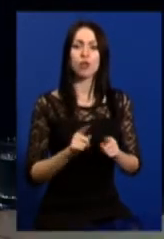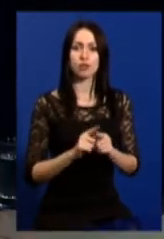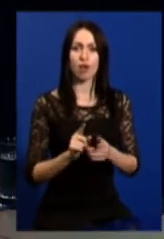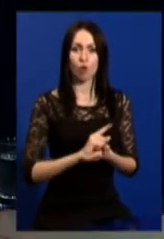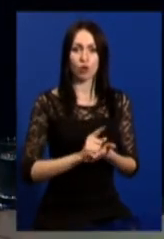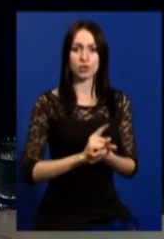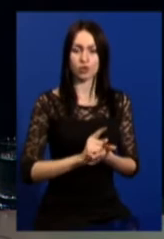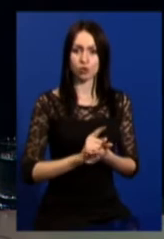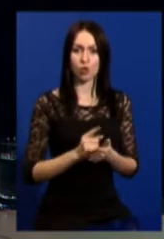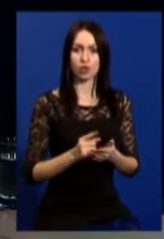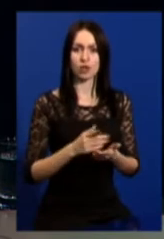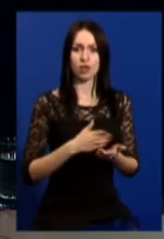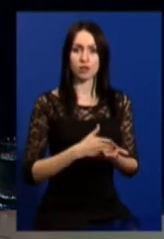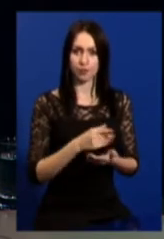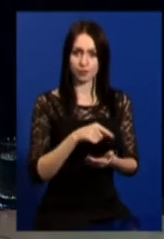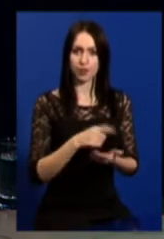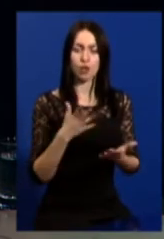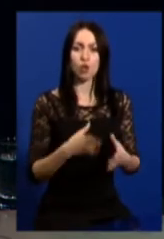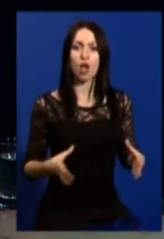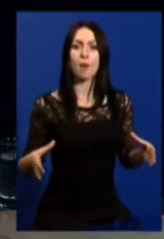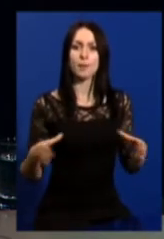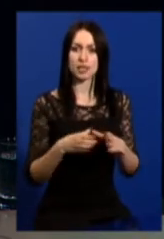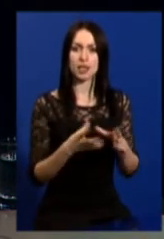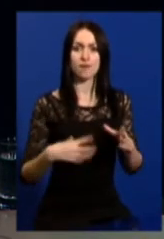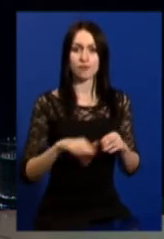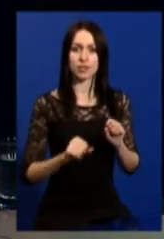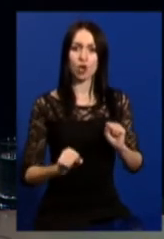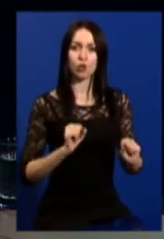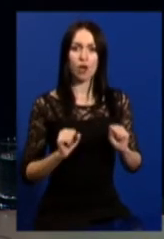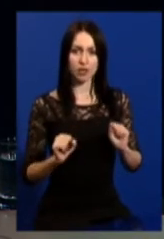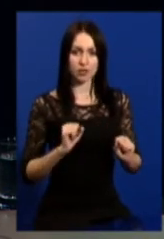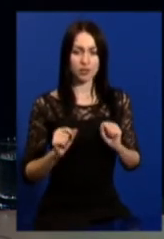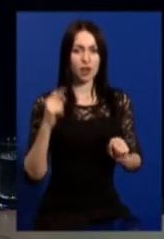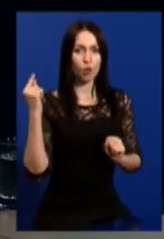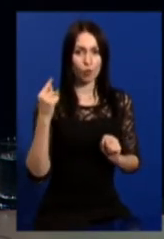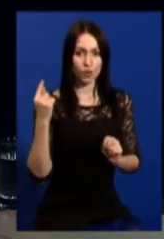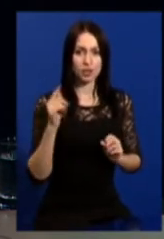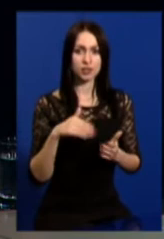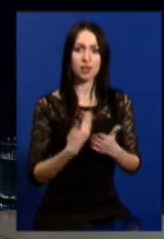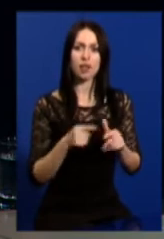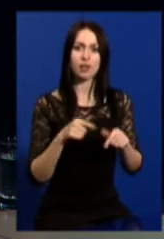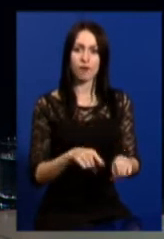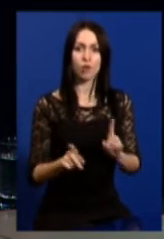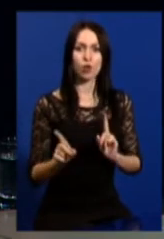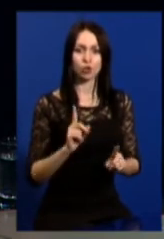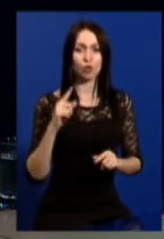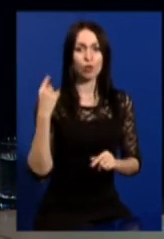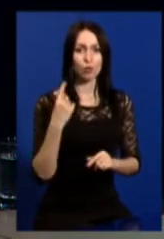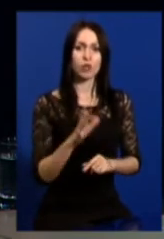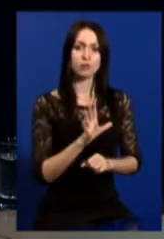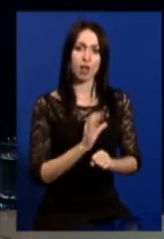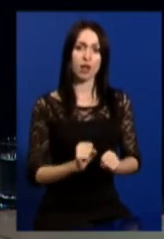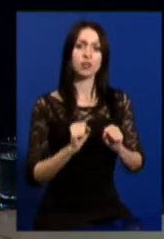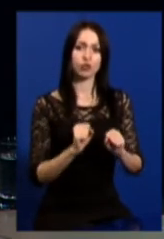орган, який об'єднує всіх керівників області для того, щоб область була